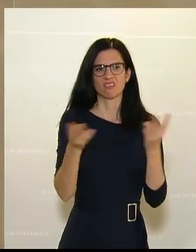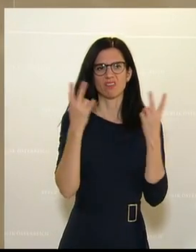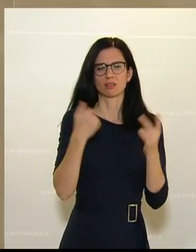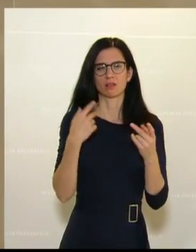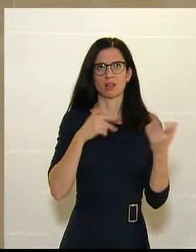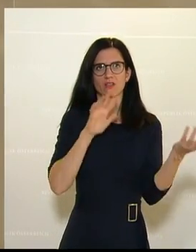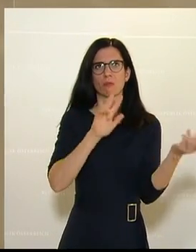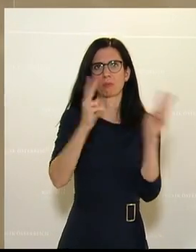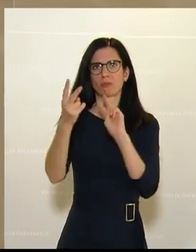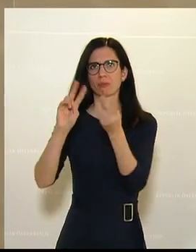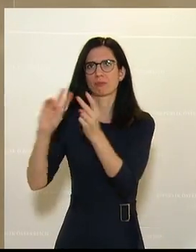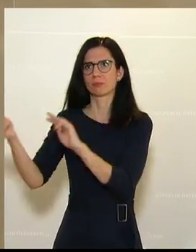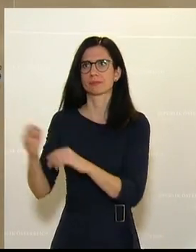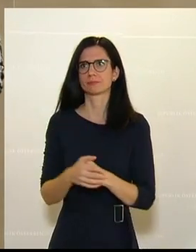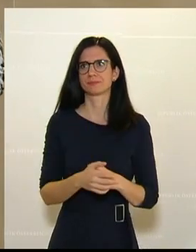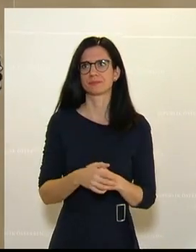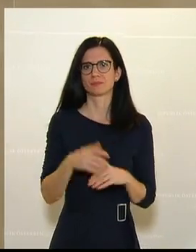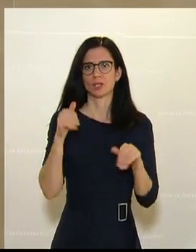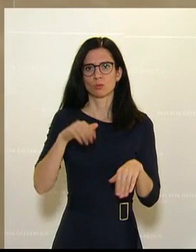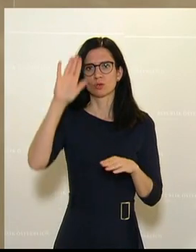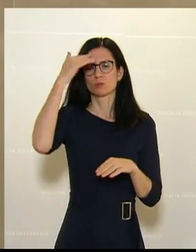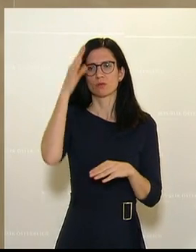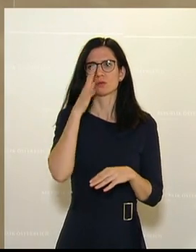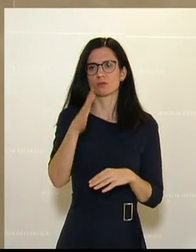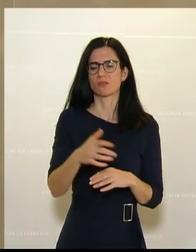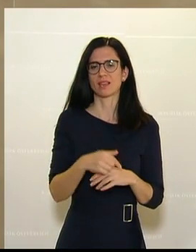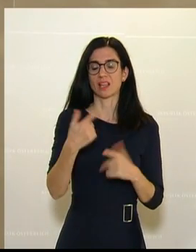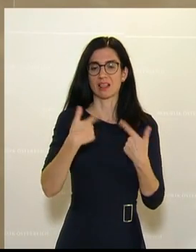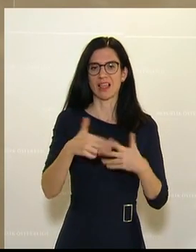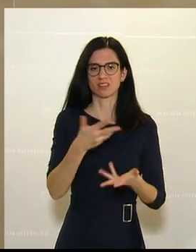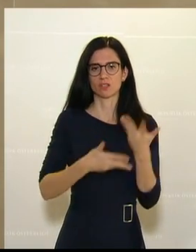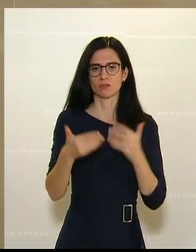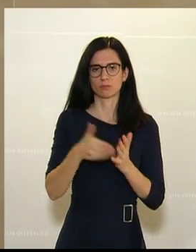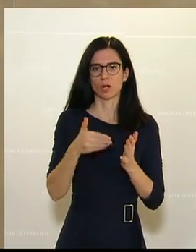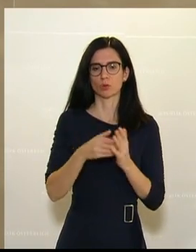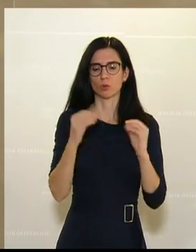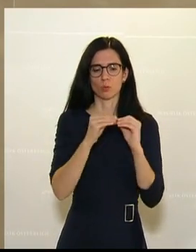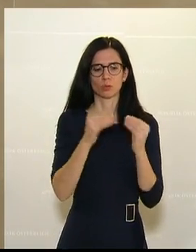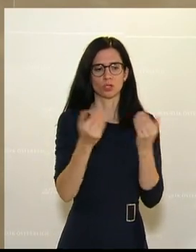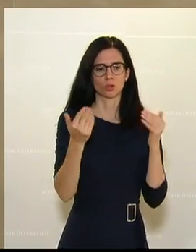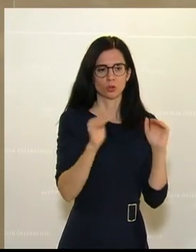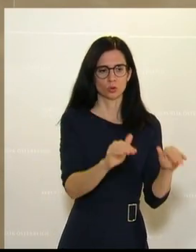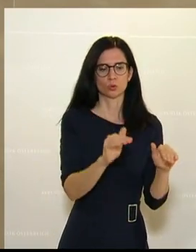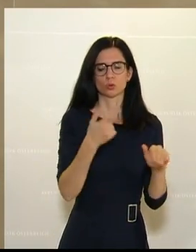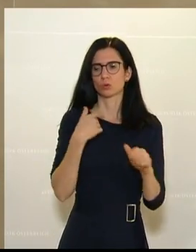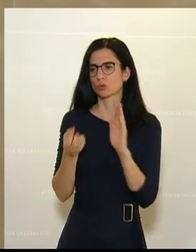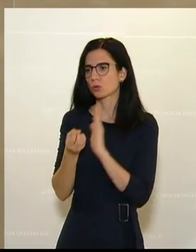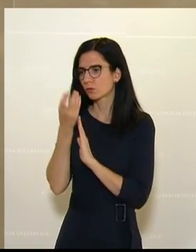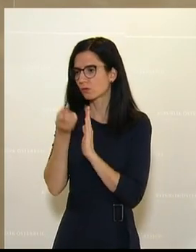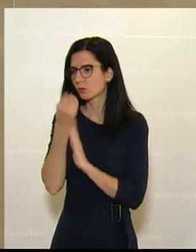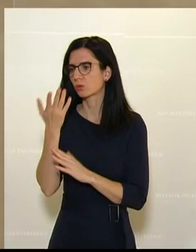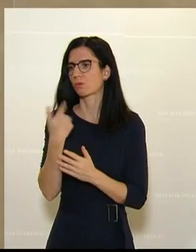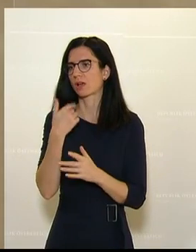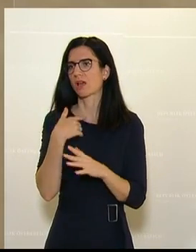Kapriolen spielt. Es muss uns also bewusst werden, dass es eine Landwirtschaft braucht, die unseren Boden schützt, die Fruchtbarkeit erhält,